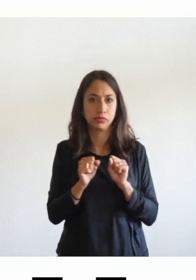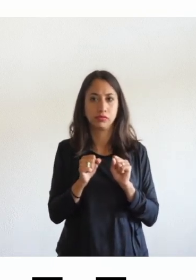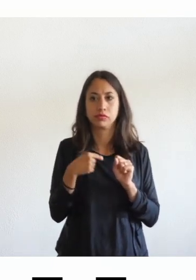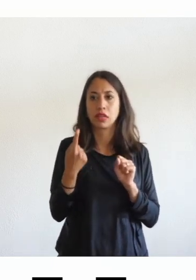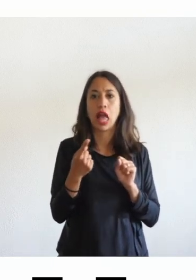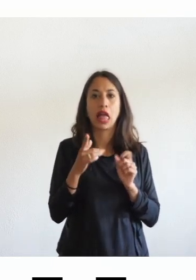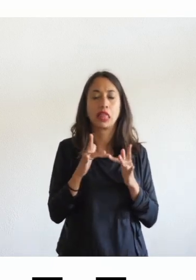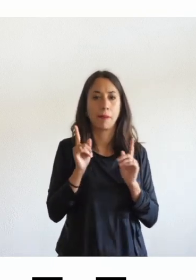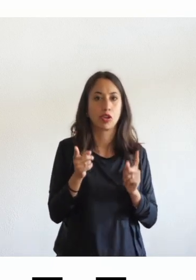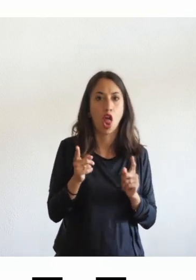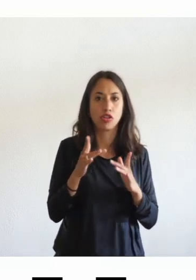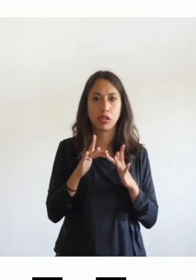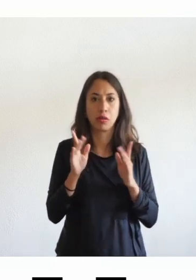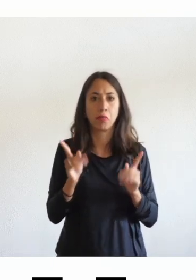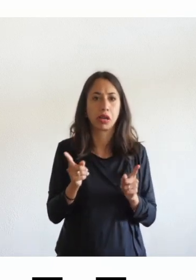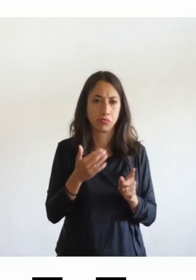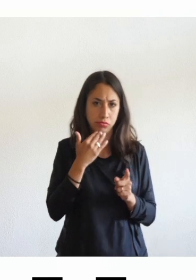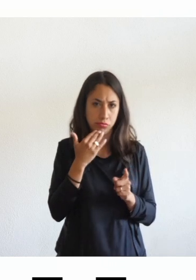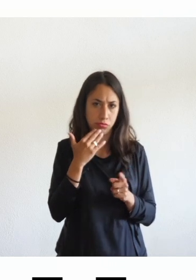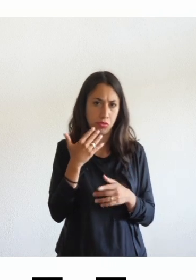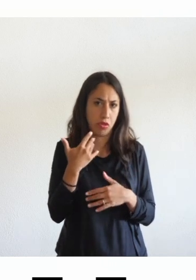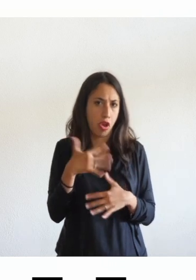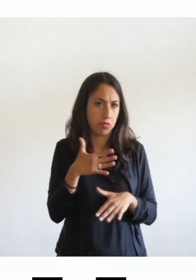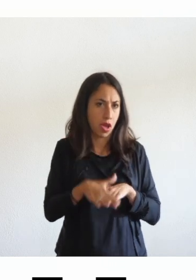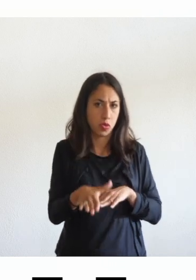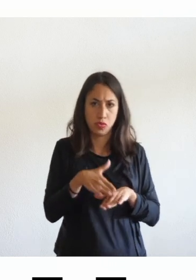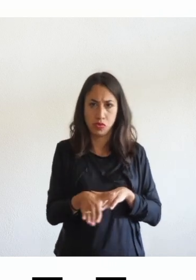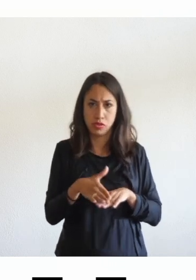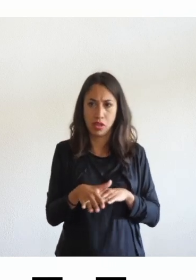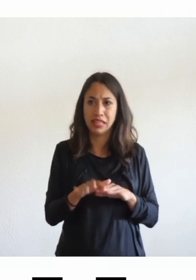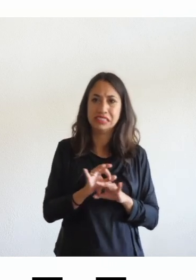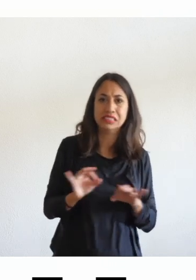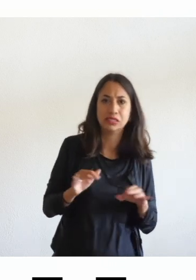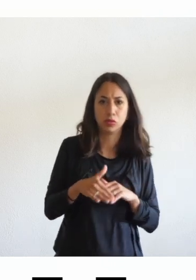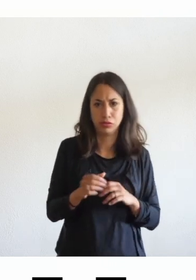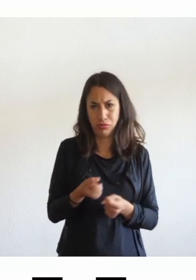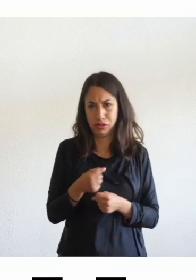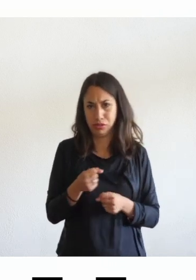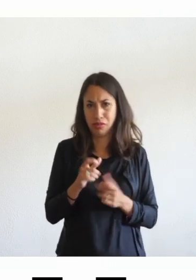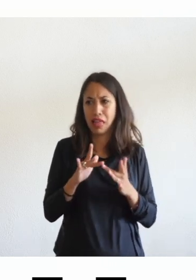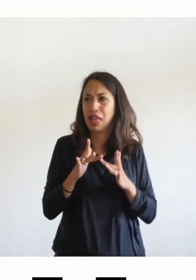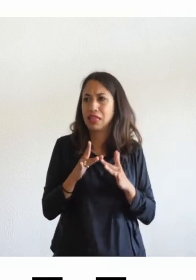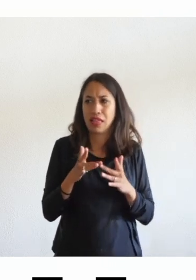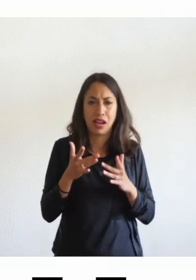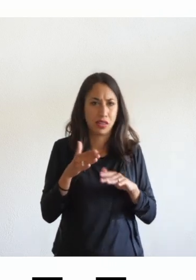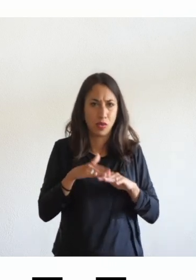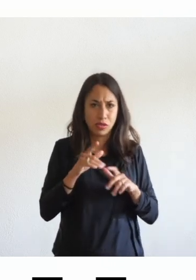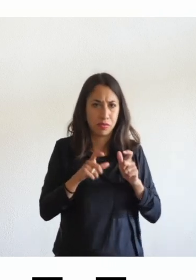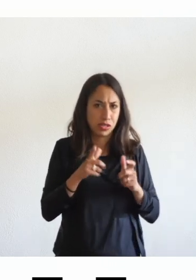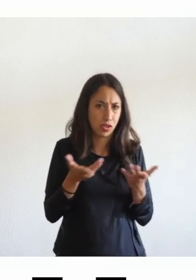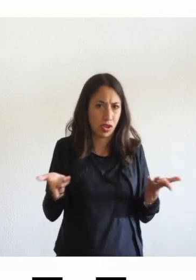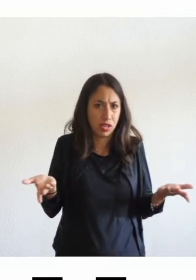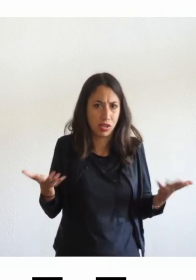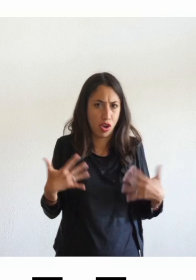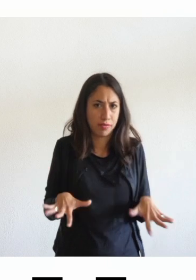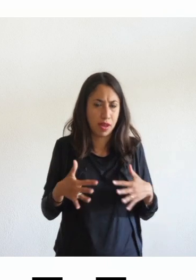quasi non lo sentiamo più perché non puoi impedire alle persone di usare internet e così